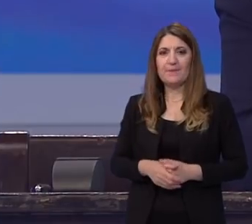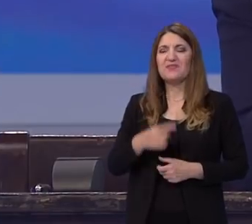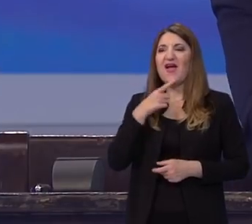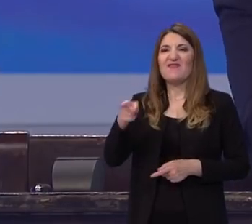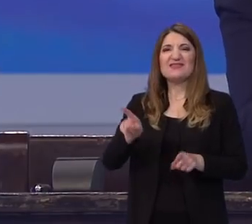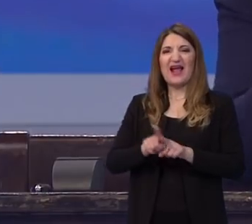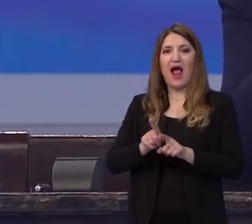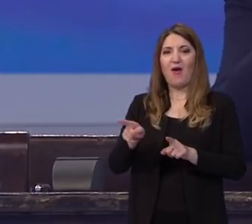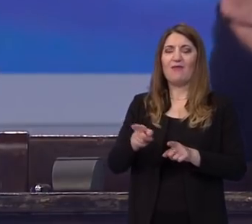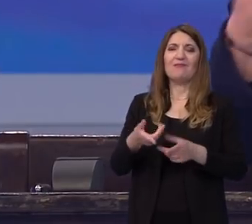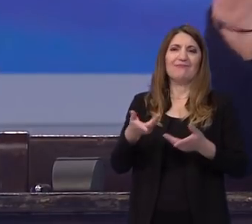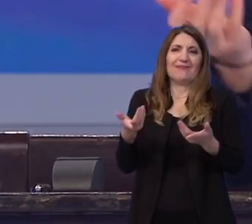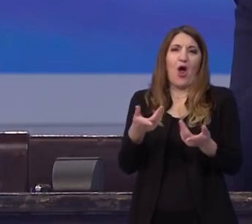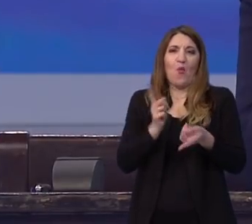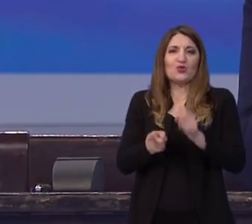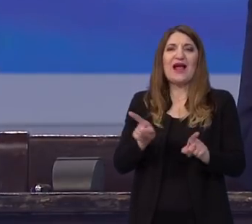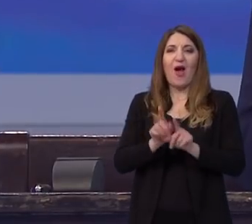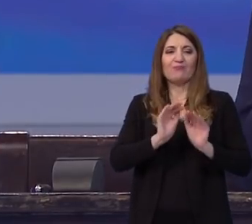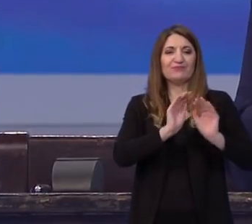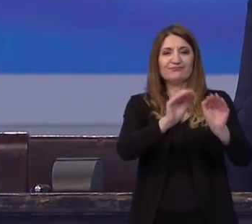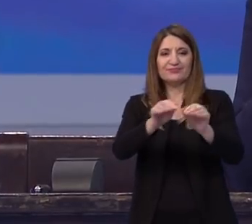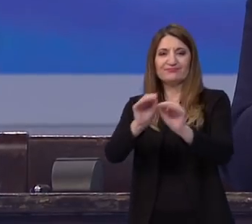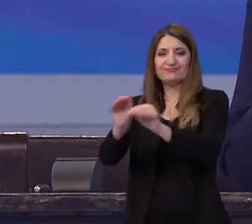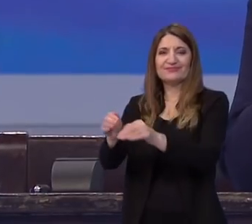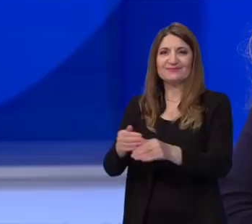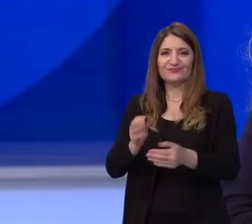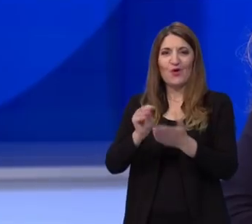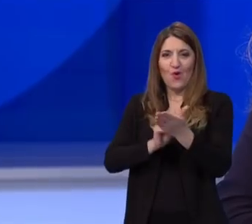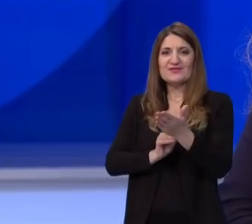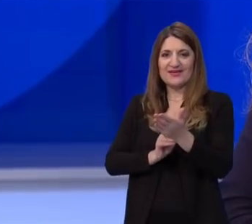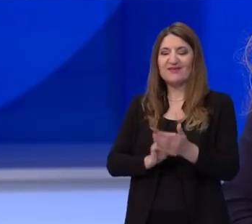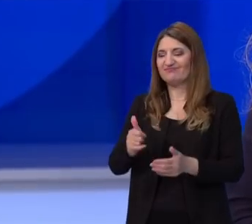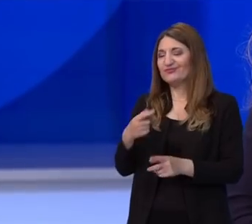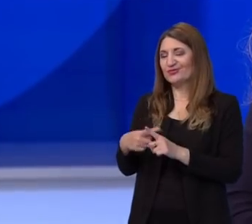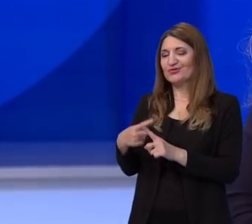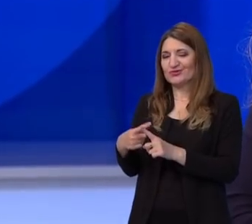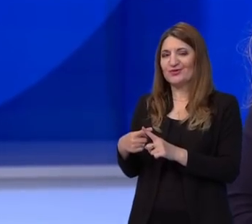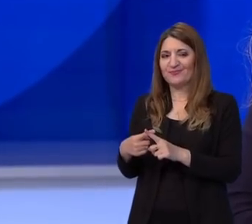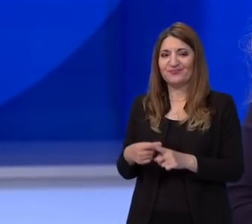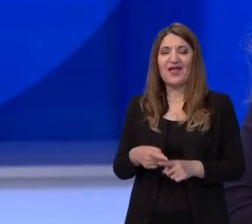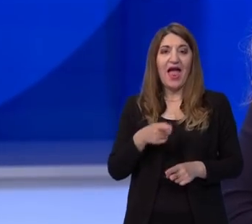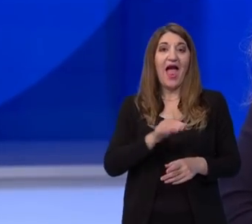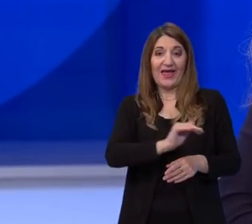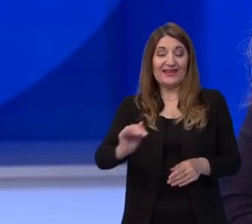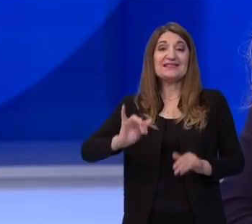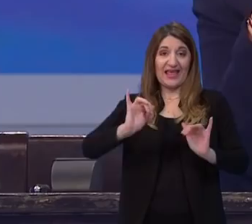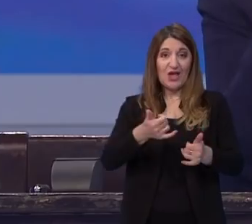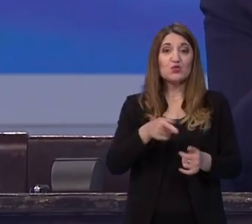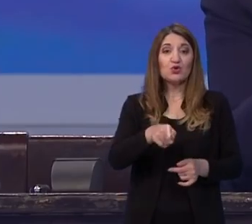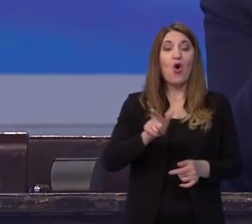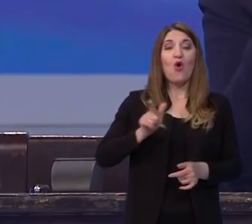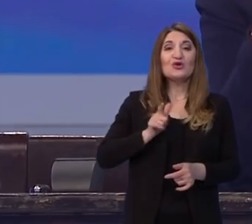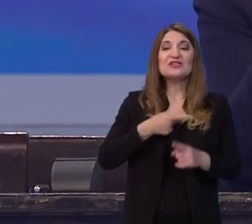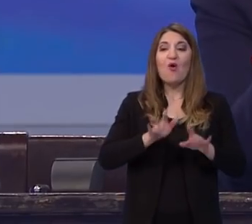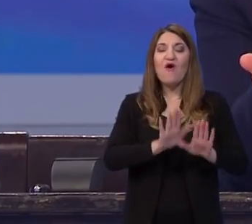popuštali, ne vi, općenito govorići o nastavnicima, profesorima, i da su oni to očekivali zapravo u